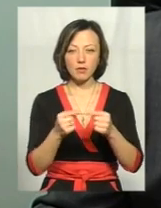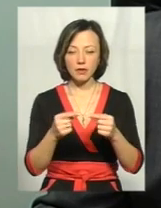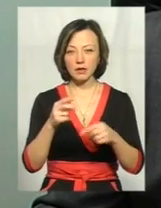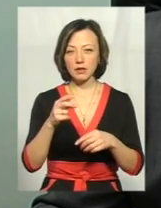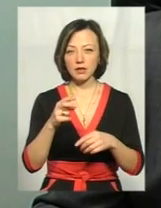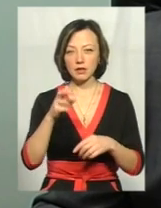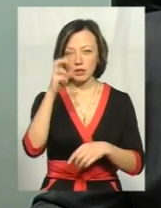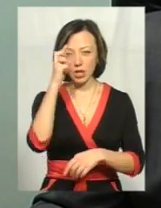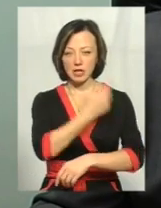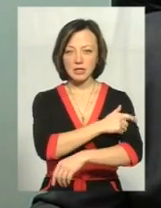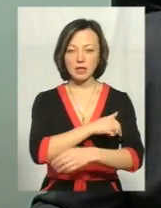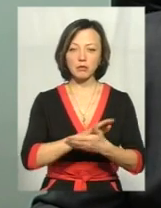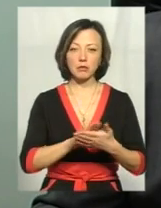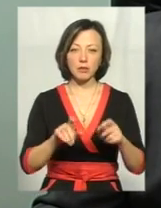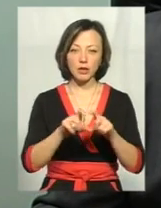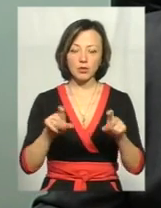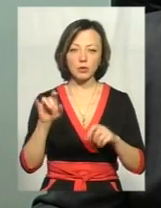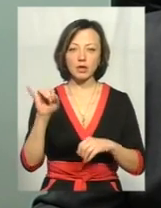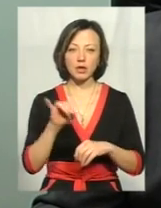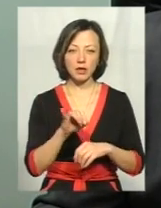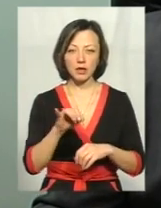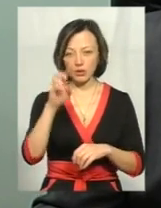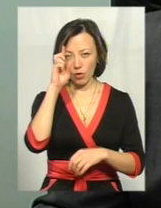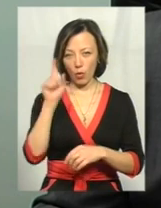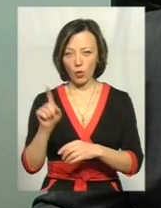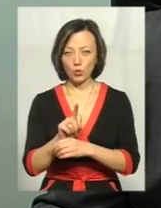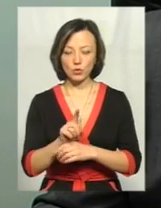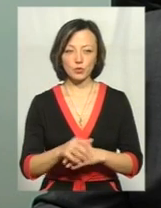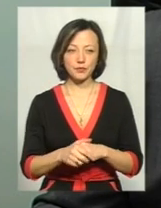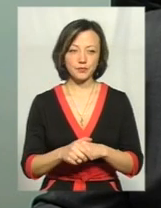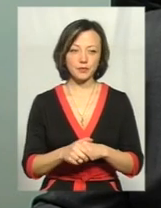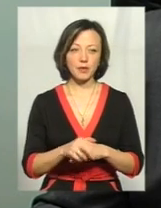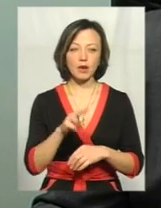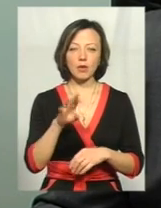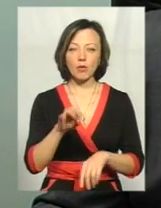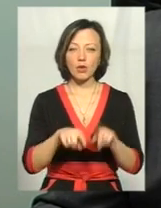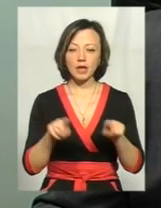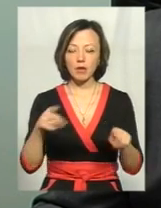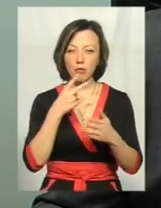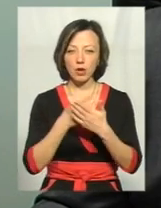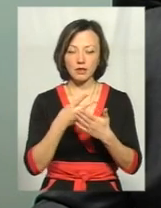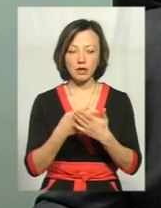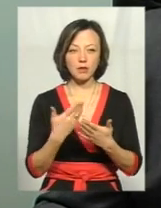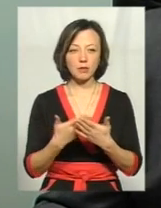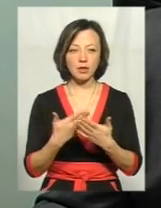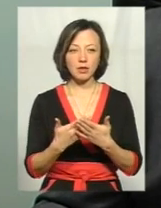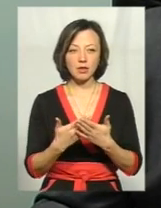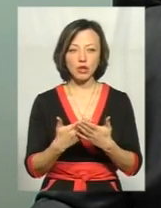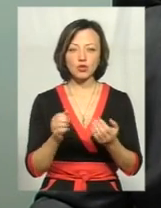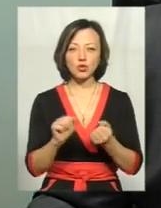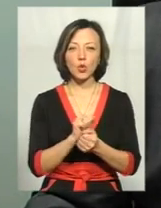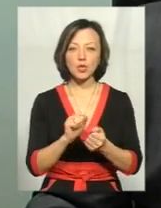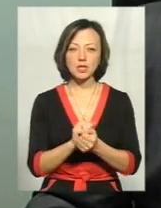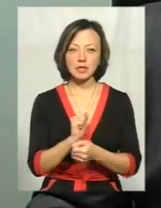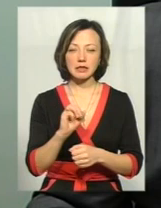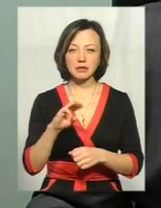Десанпіну, і відповідаємо ГОСТу. По деяких показниках, наприклад, така, як жорсткість,